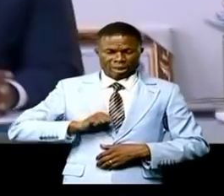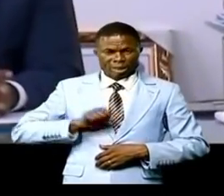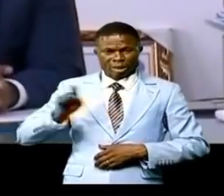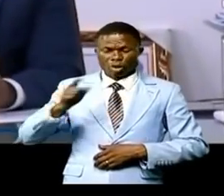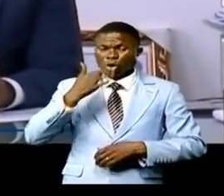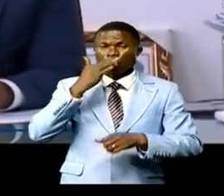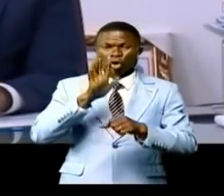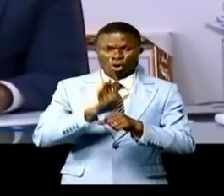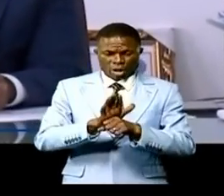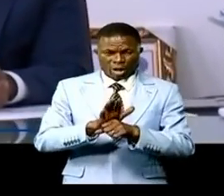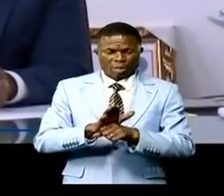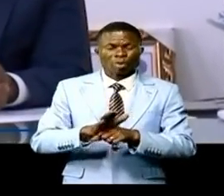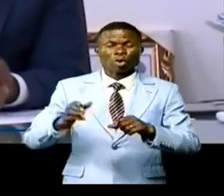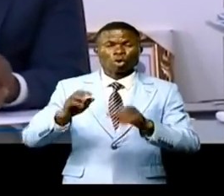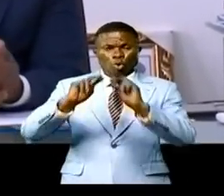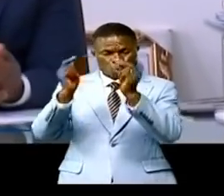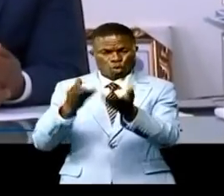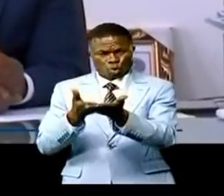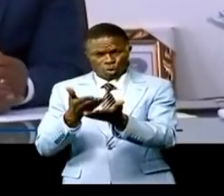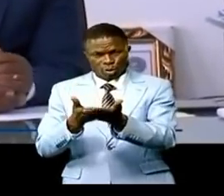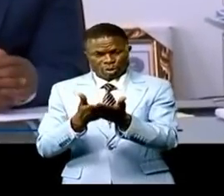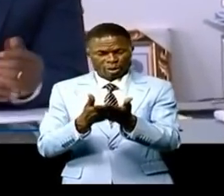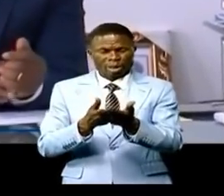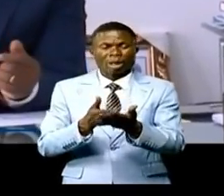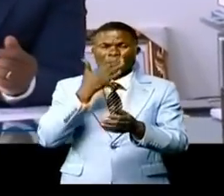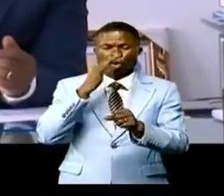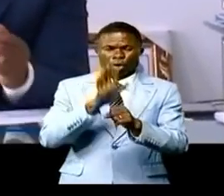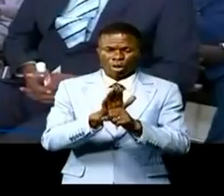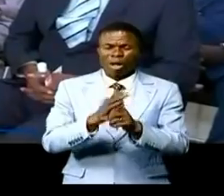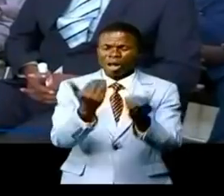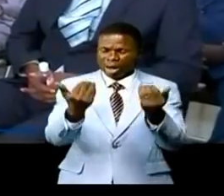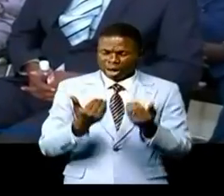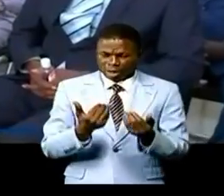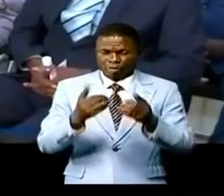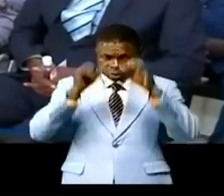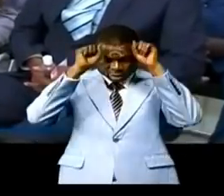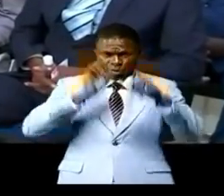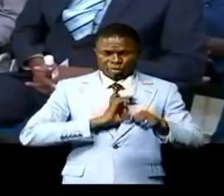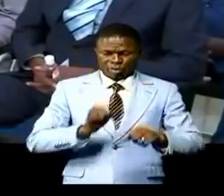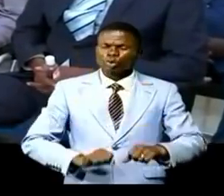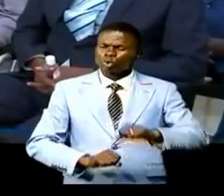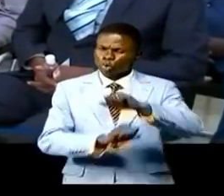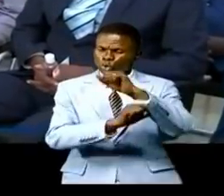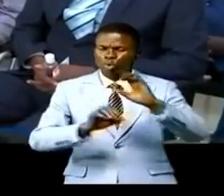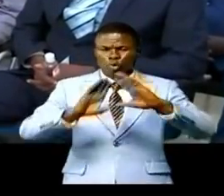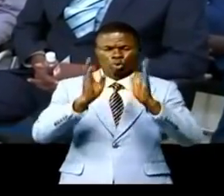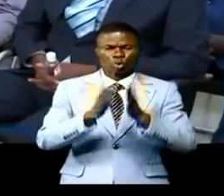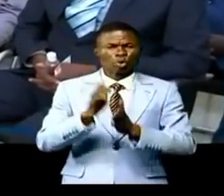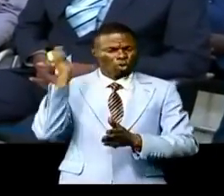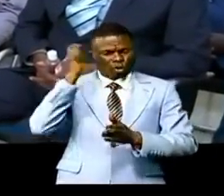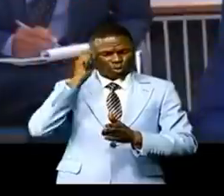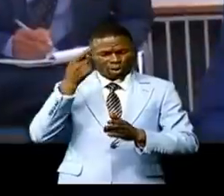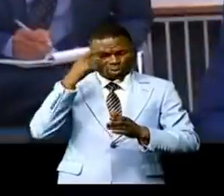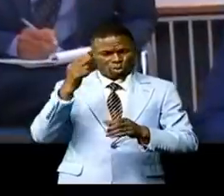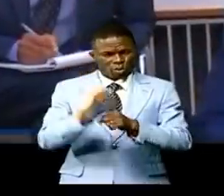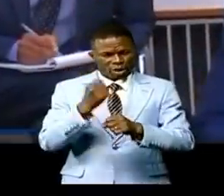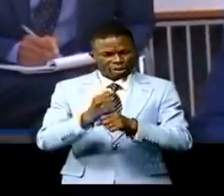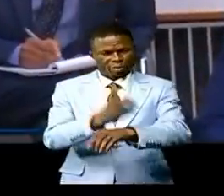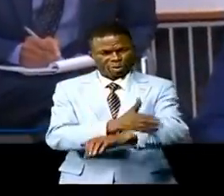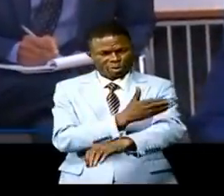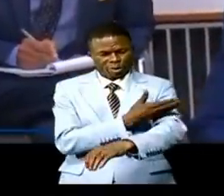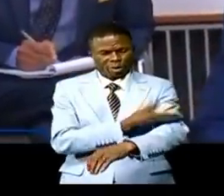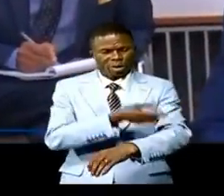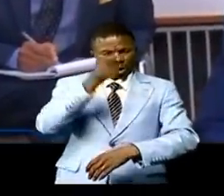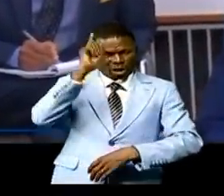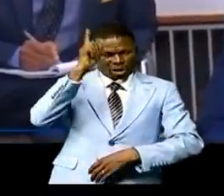rassuré ses interlocuteurs tout en leur rappelant la volonté du chef de l'État, Félix Antoine Tshiseké d'Itinombo, qui place l